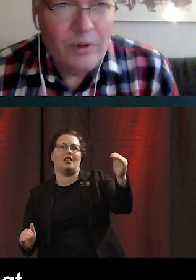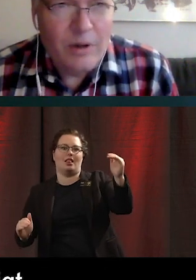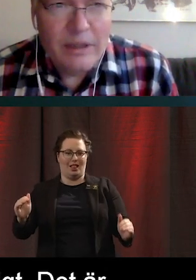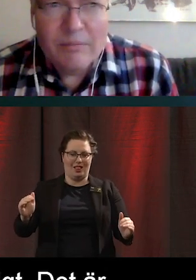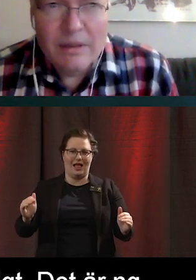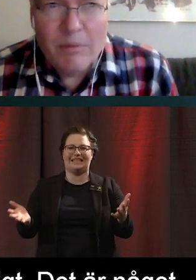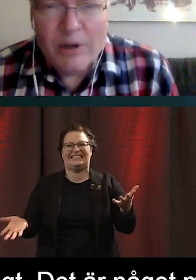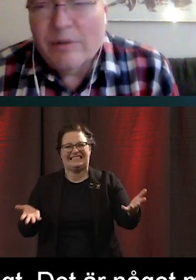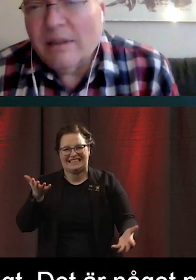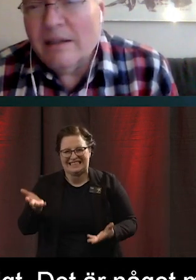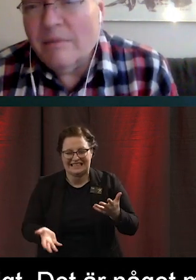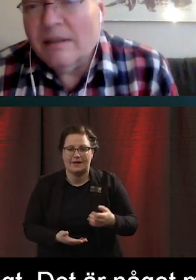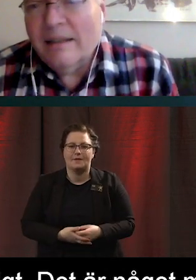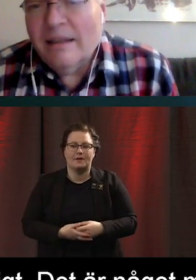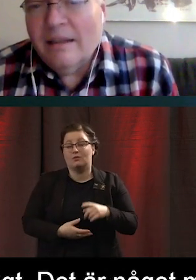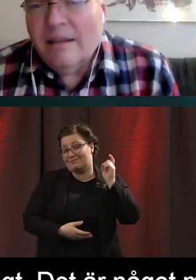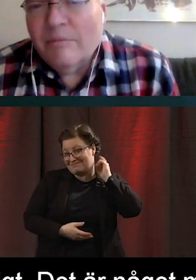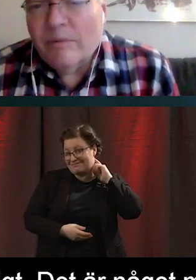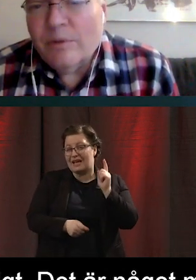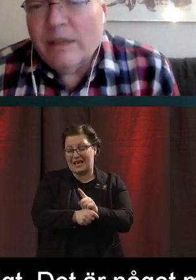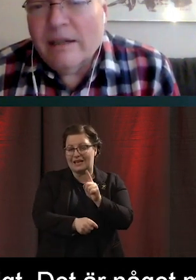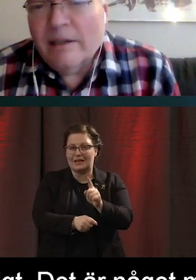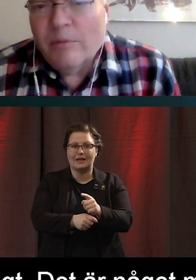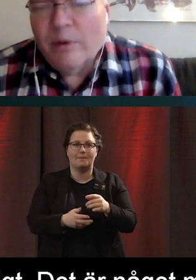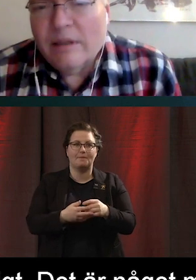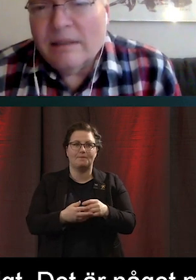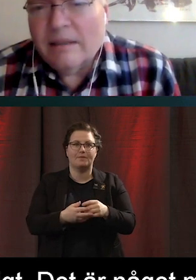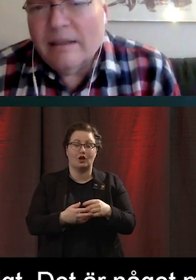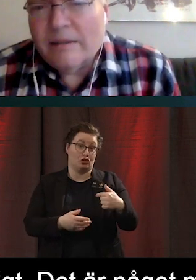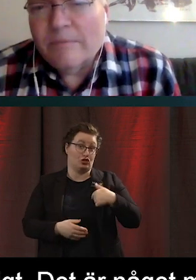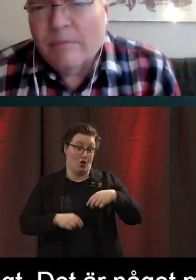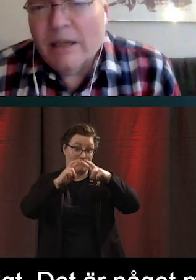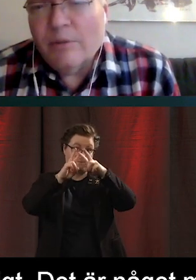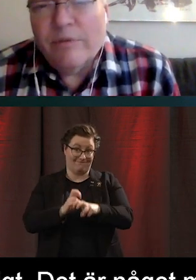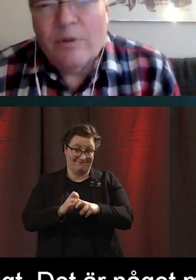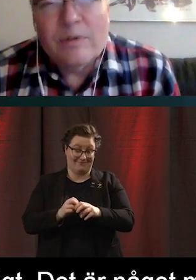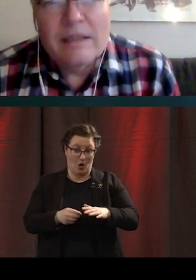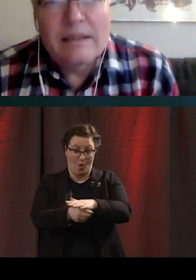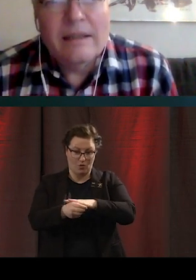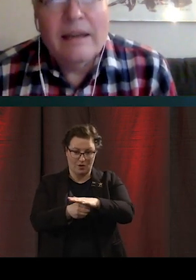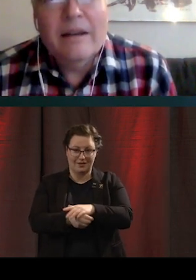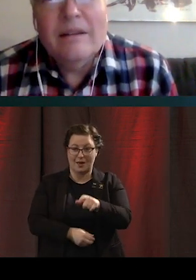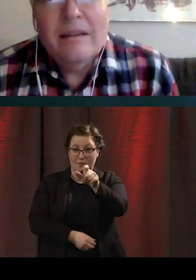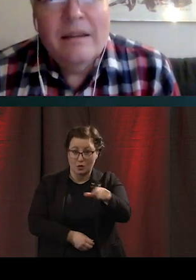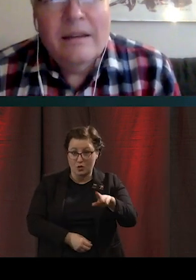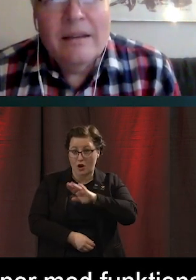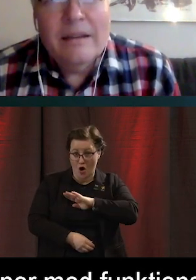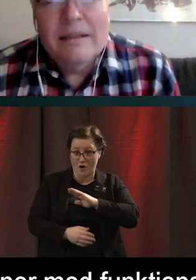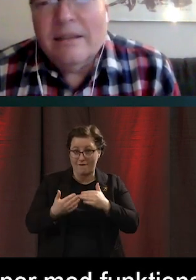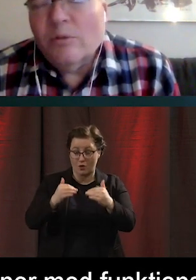man får ha i bakhuvudet här. När man studerar det här området. Att människor med funktionsnedsättning är